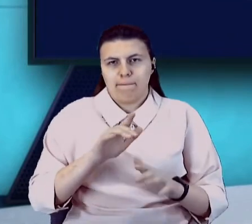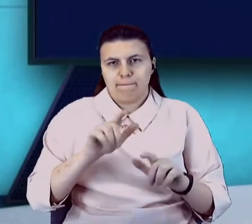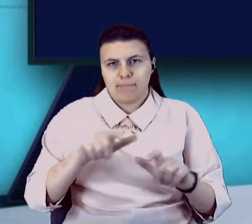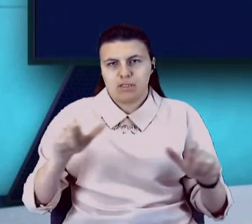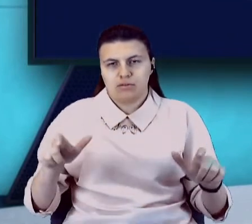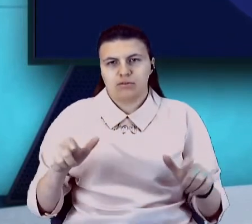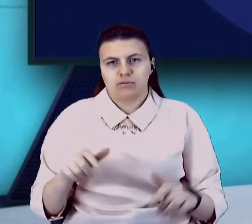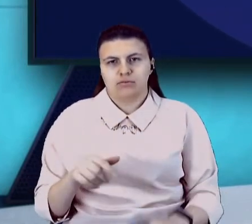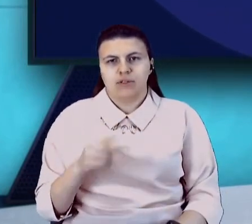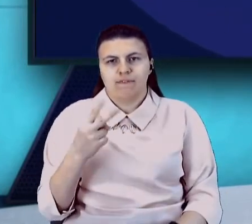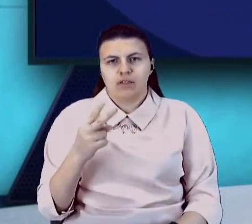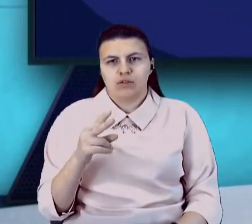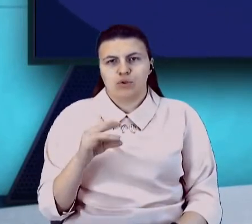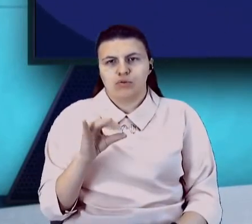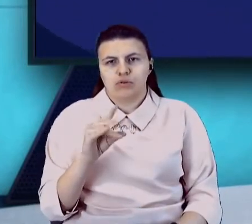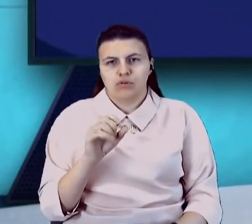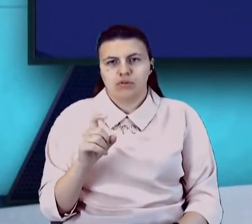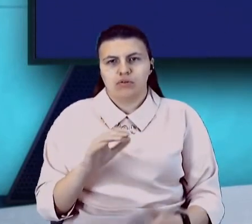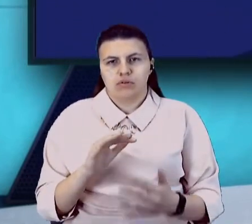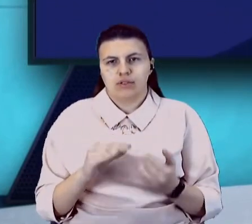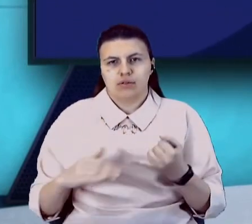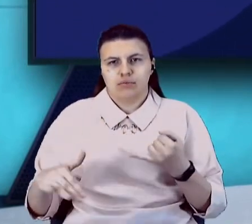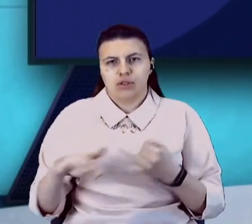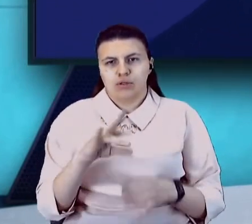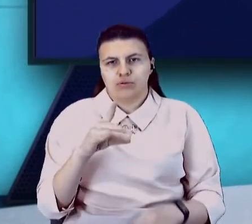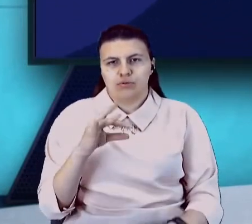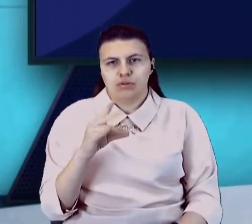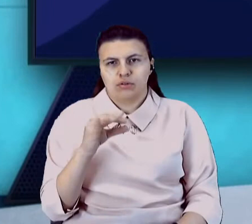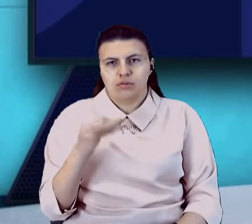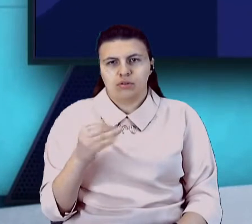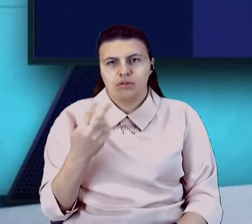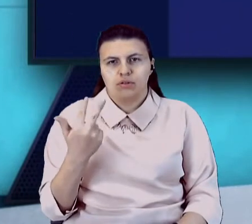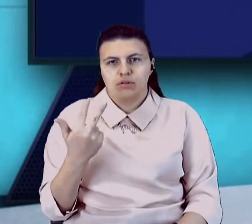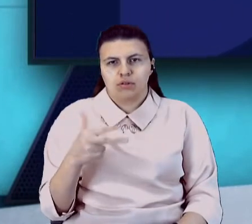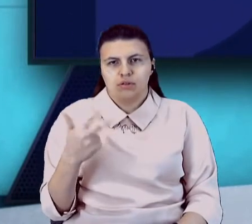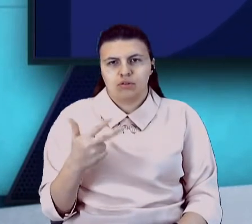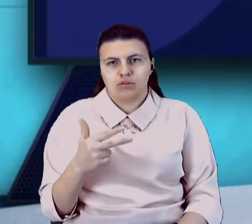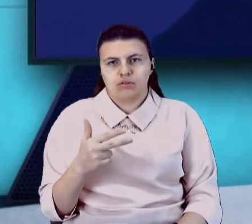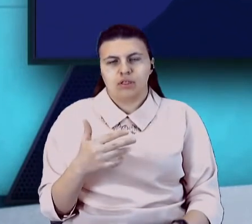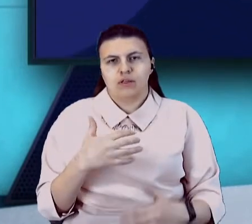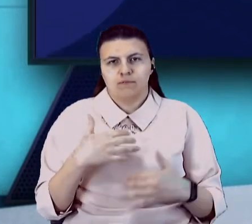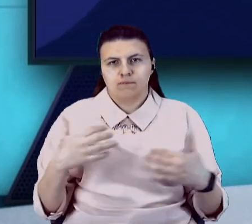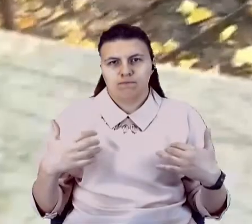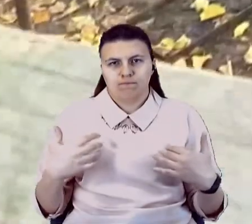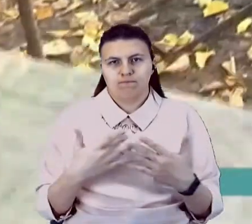сотках землі Юрій Гайдар оселив три десятки тварин та птахів. Детальніше у сюжеті.